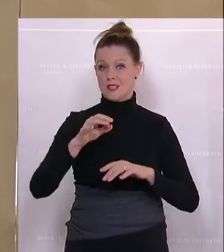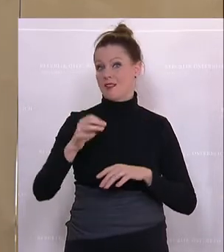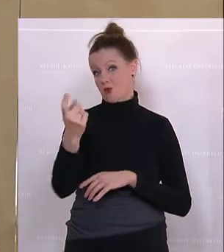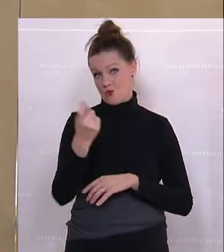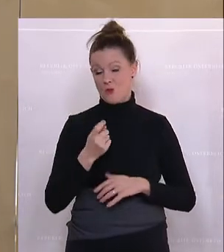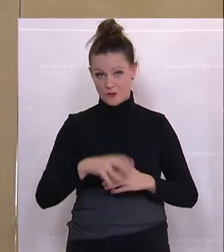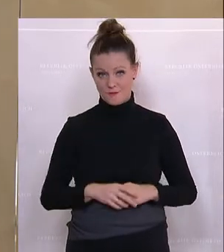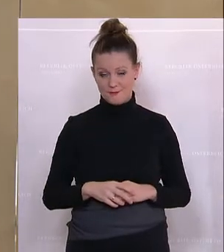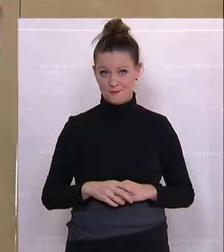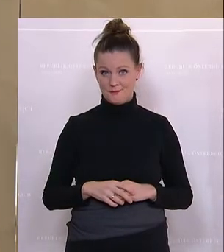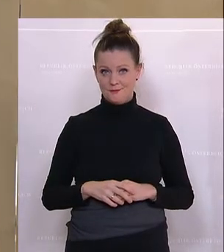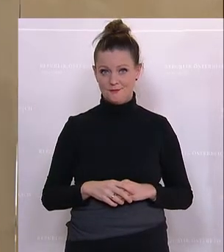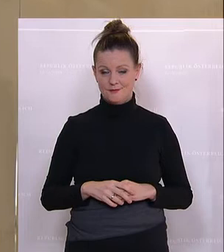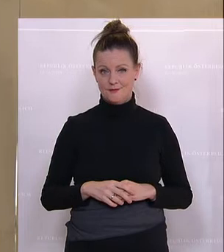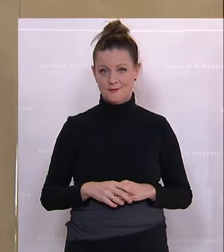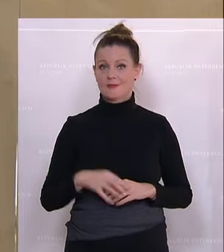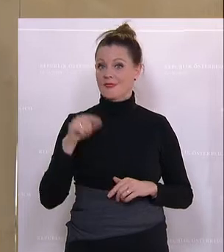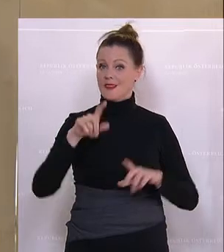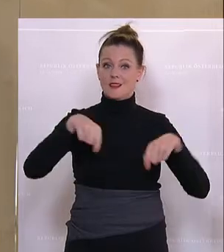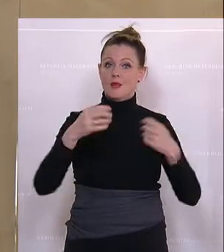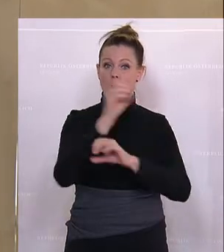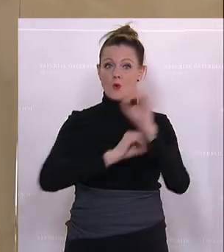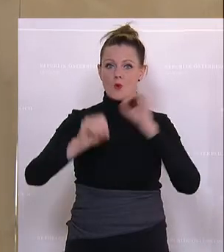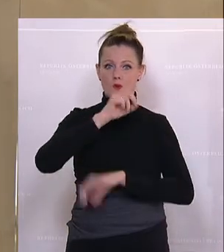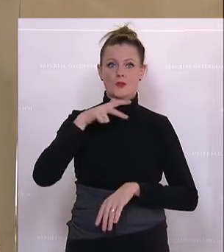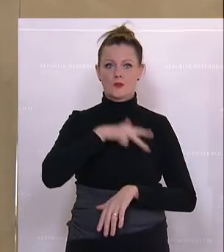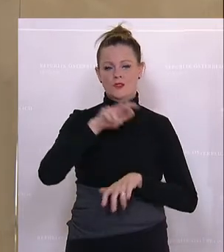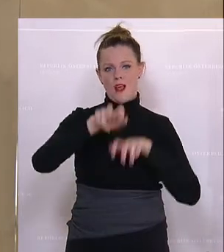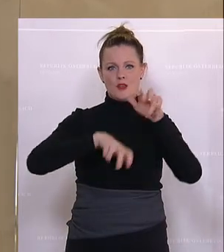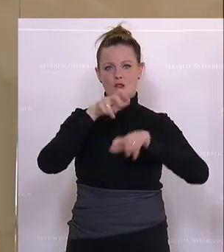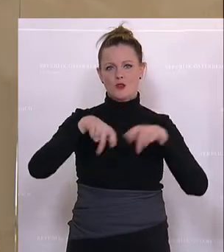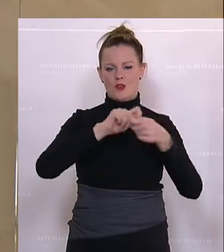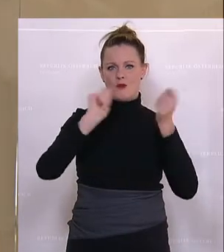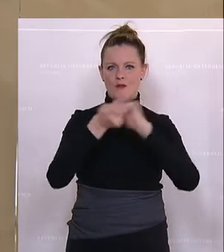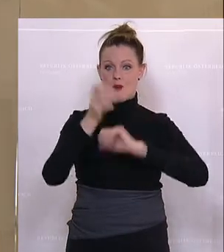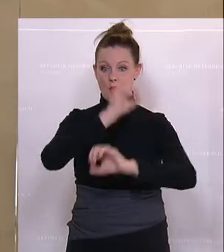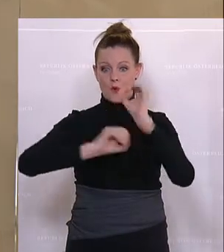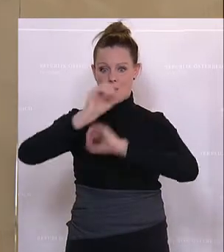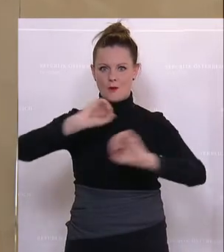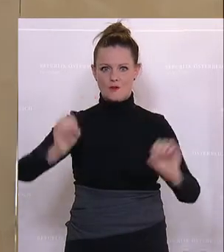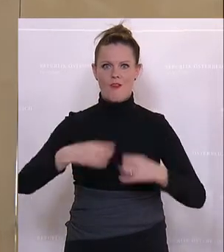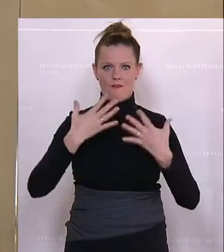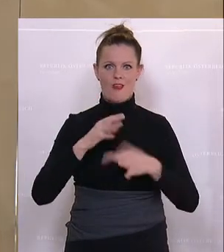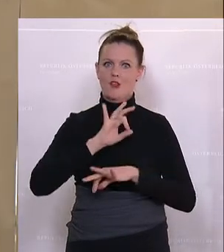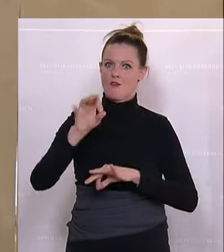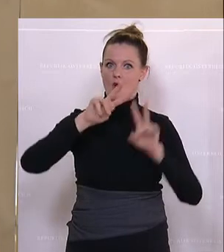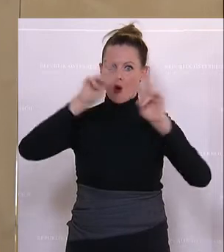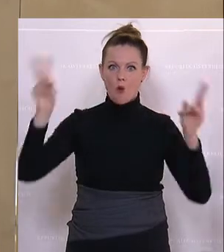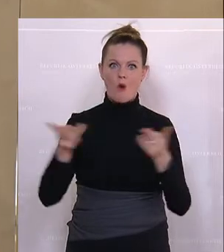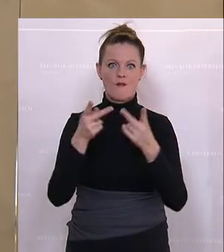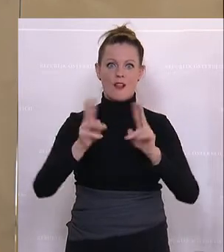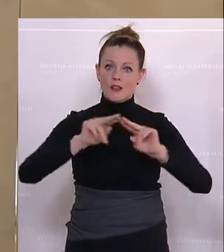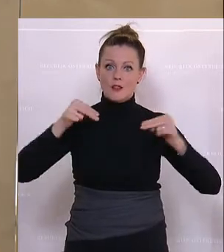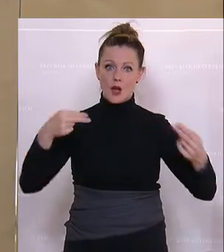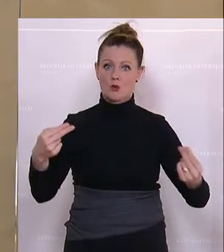wird. Wir haben also eine ökosoziale Steuerreform. Der ökologische Effekt für die Umwelt und für die